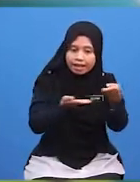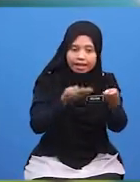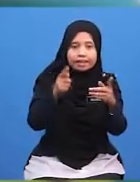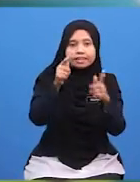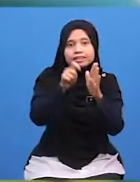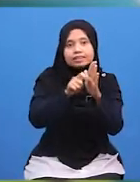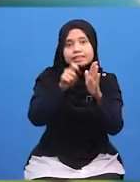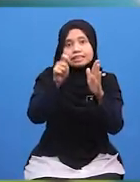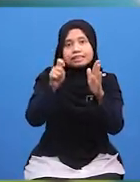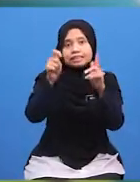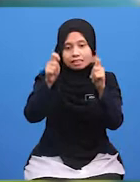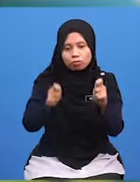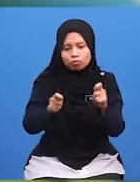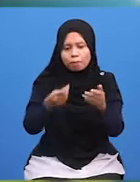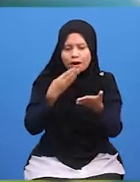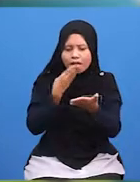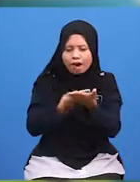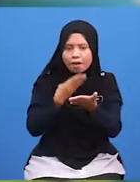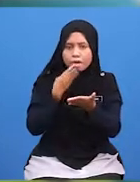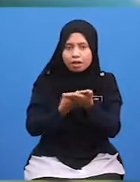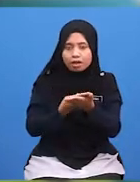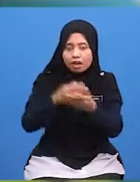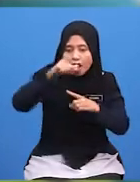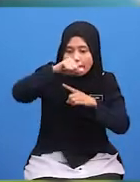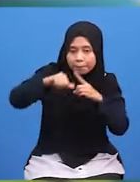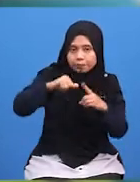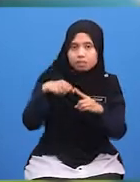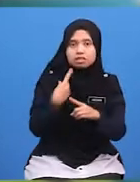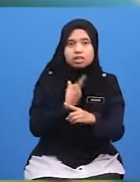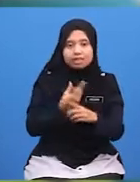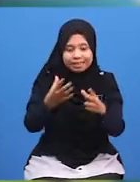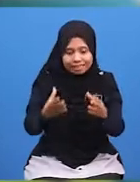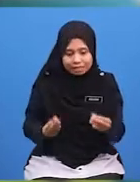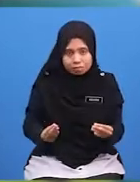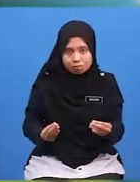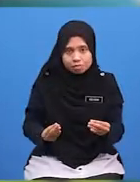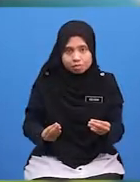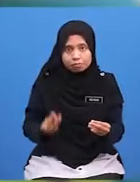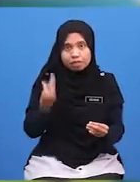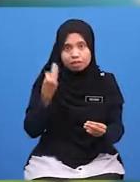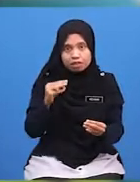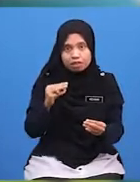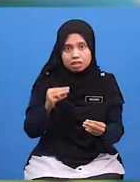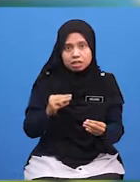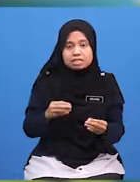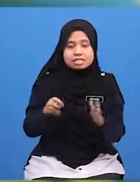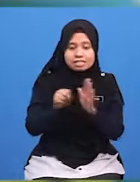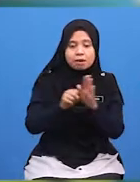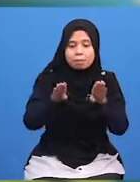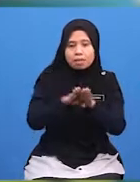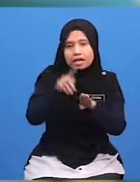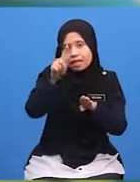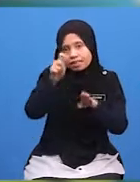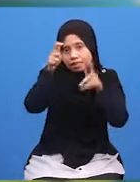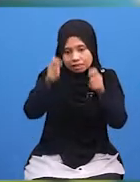Sebaik Mungkin Apabila Kita Menerima Mereka Sebagai Tetamu Kita